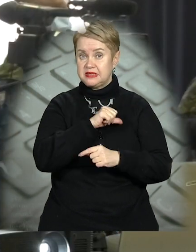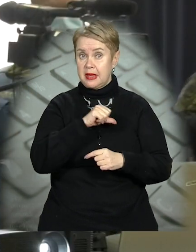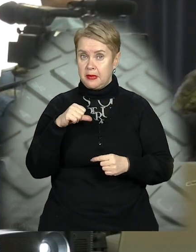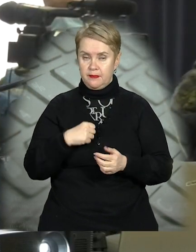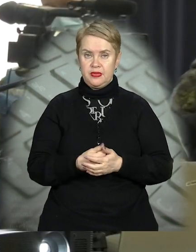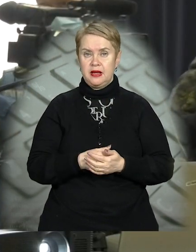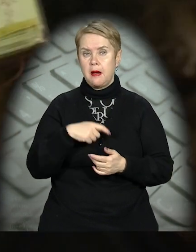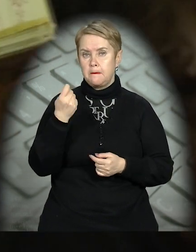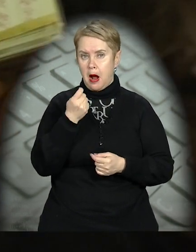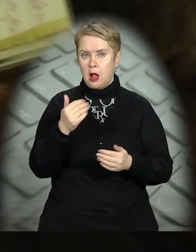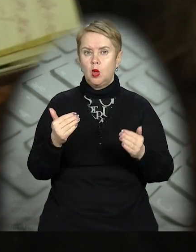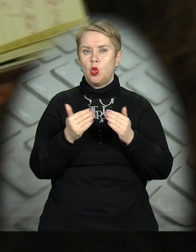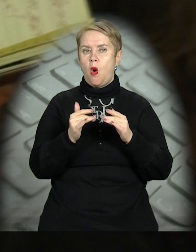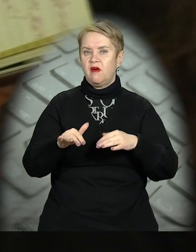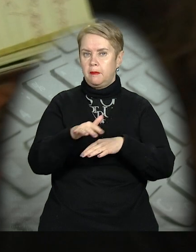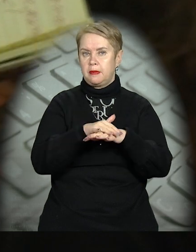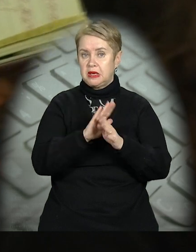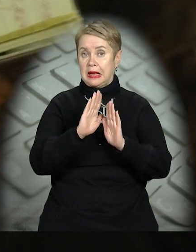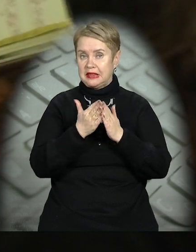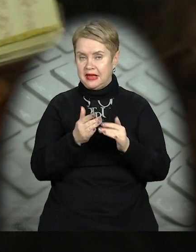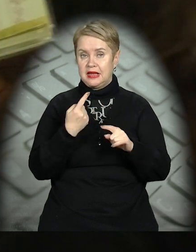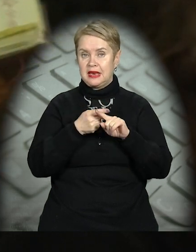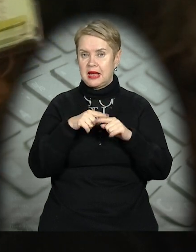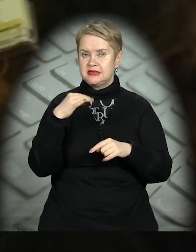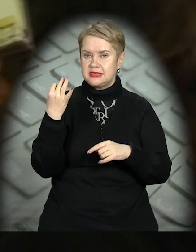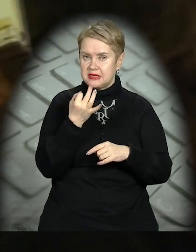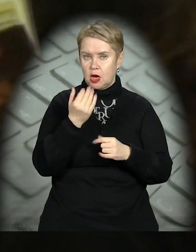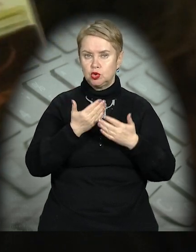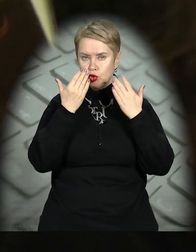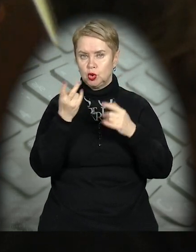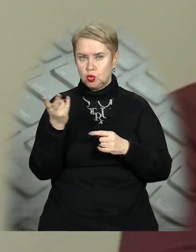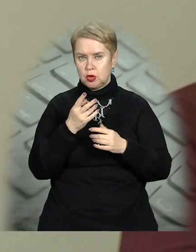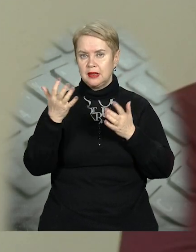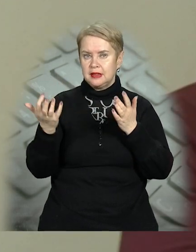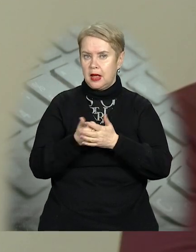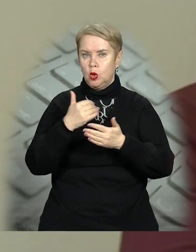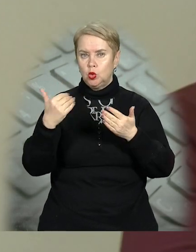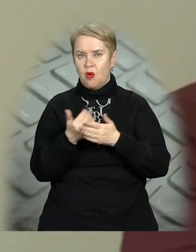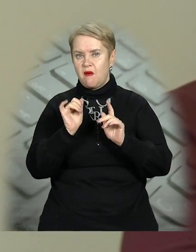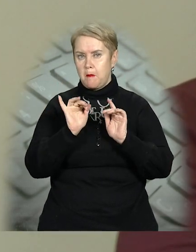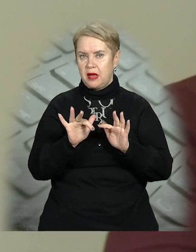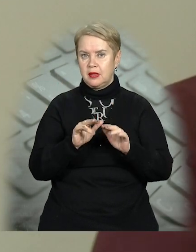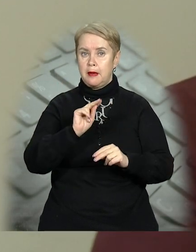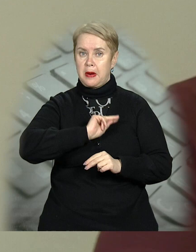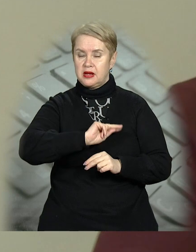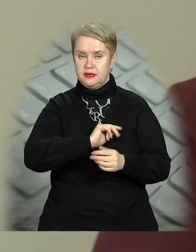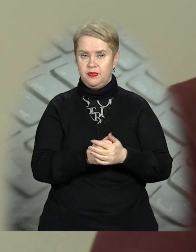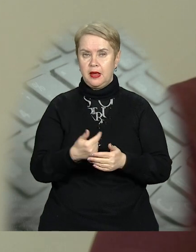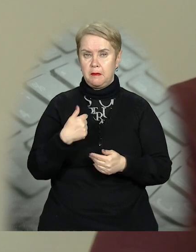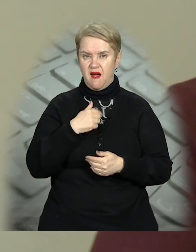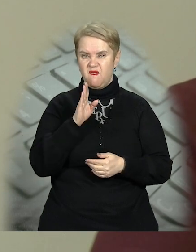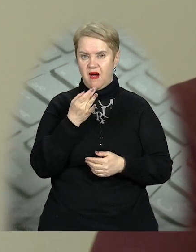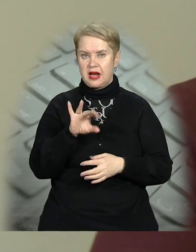самим. Замало буде нових приміщень або книг. Для зацікавлення читачів треба винаходити і нові методи праці. Ми в